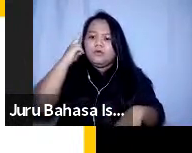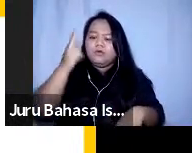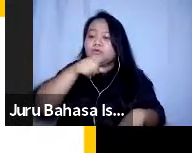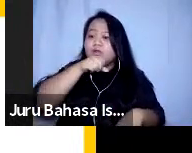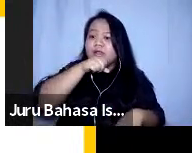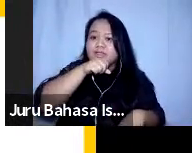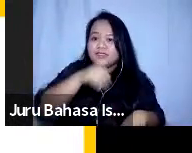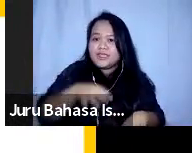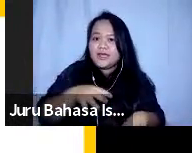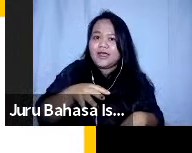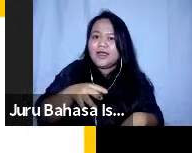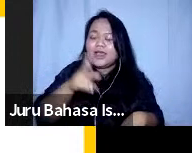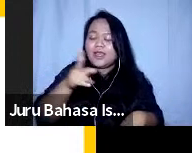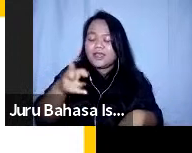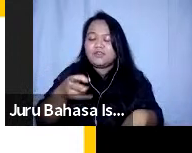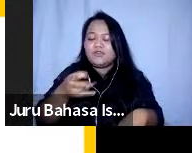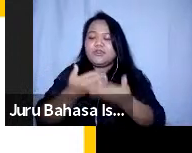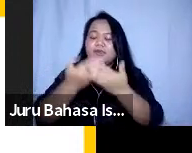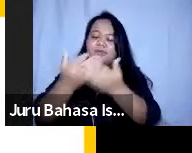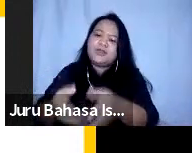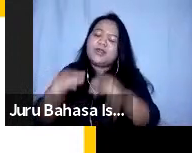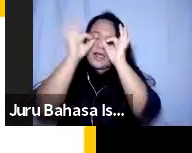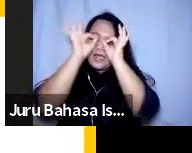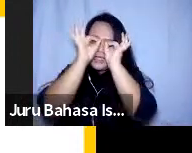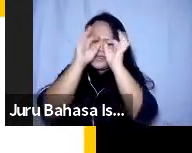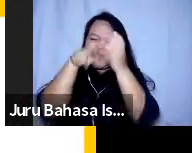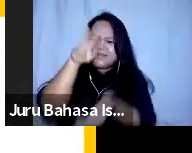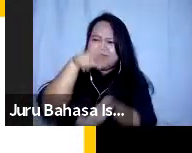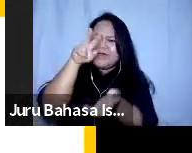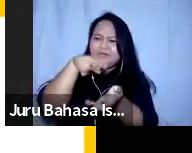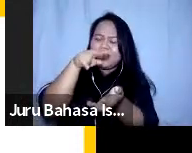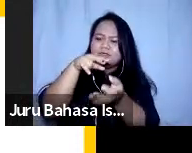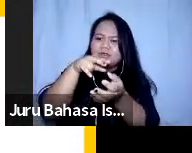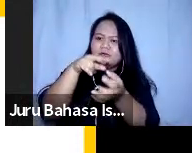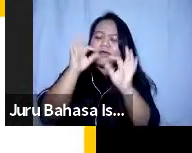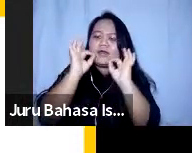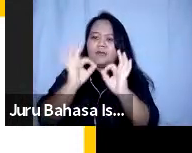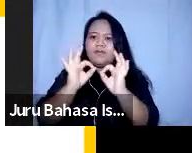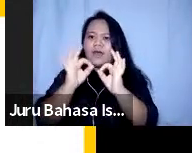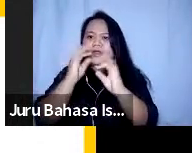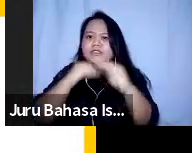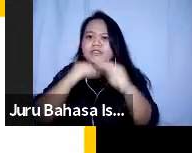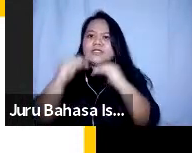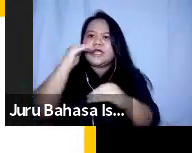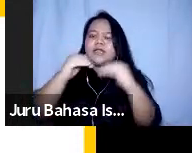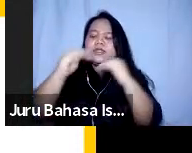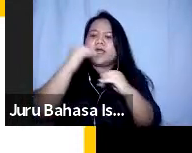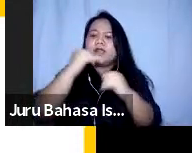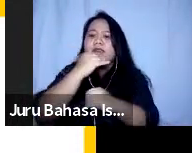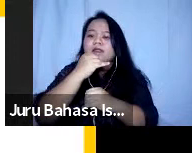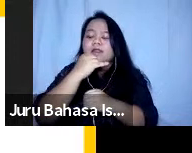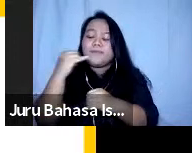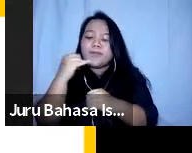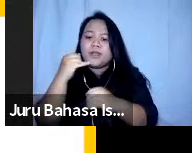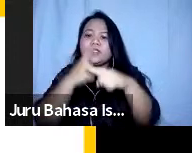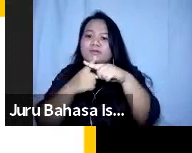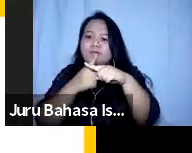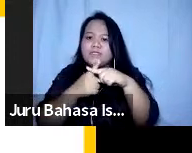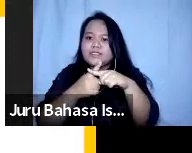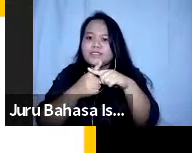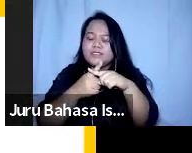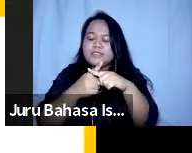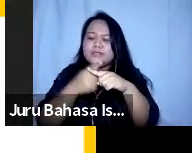lanjut usia akan diberikan kacamata baca sesuai dengan tingkatan besar besaran minus plusnya